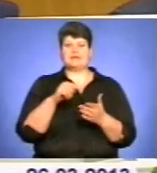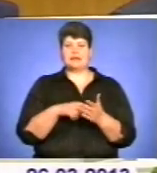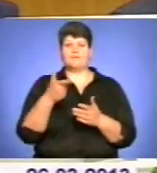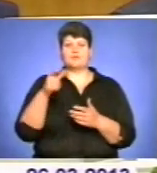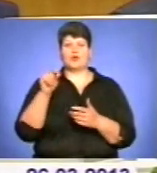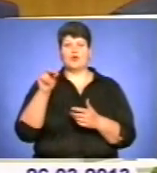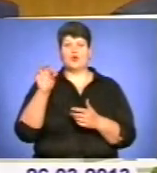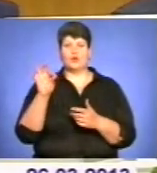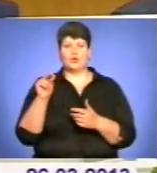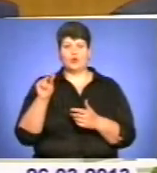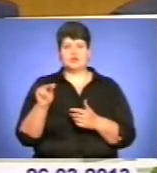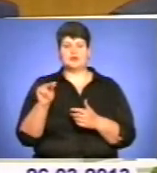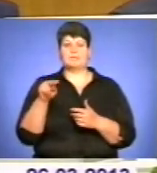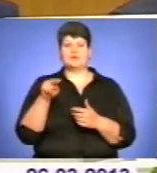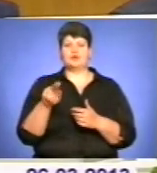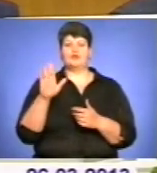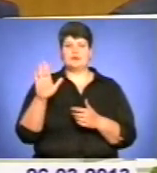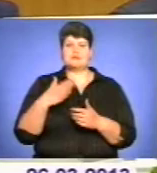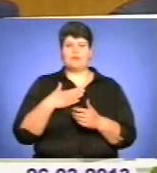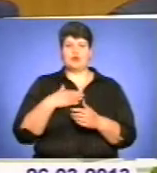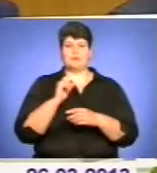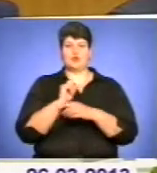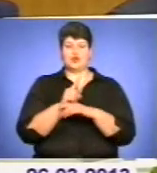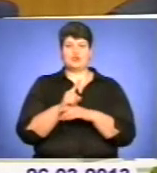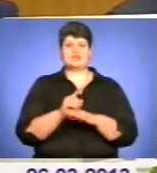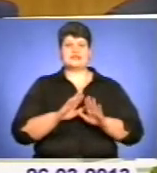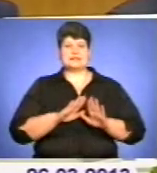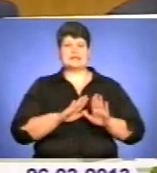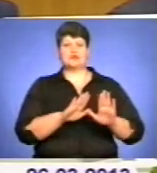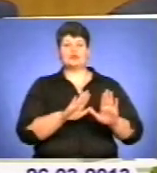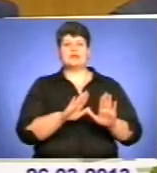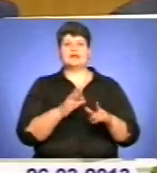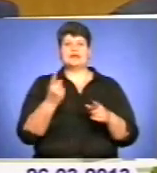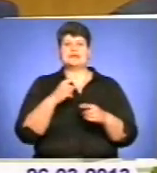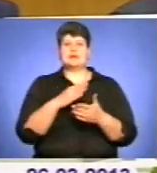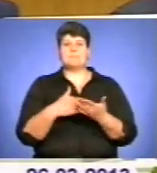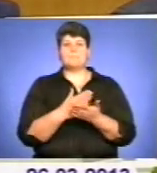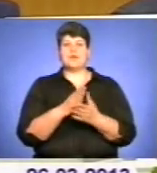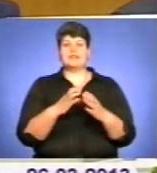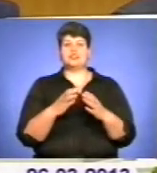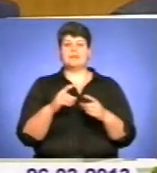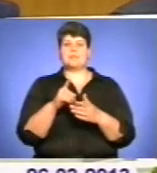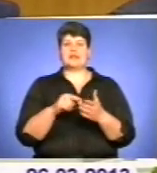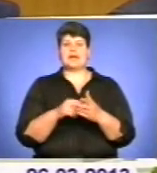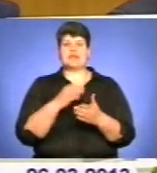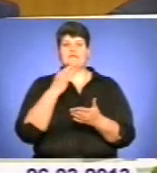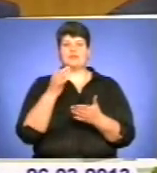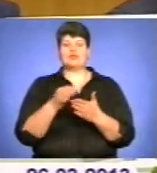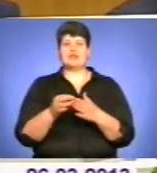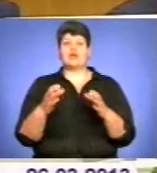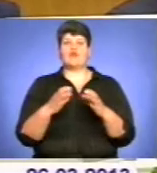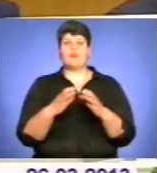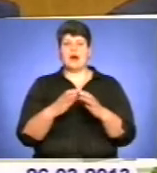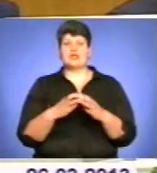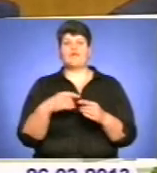Володимирович за моїм дорученням, заступник, який за політичні питання відповідає і в партії, в